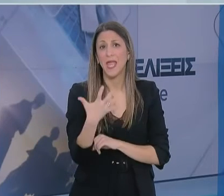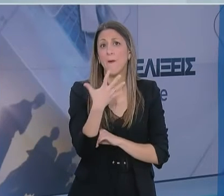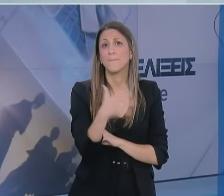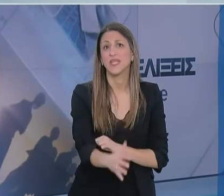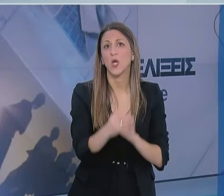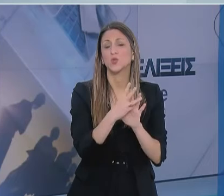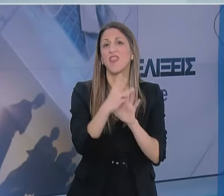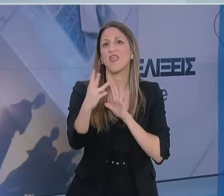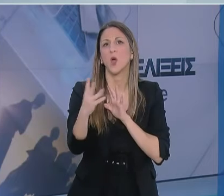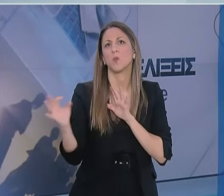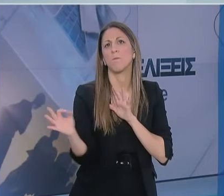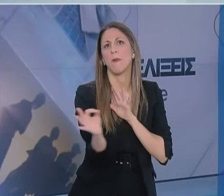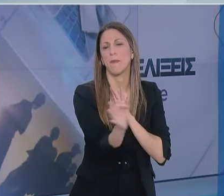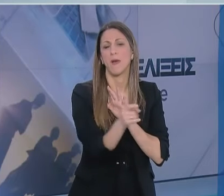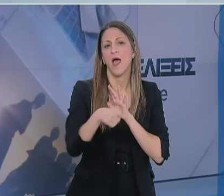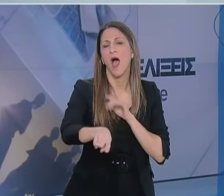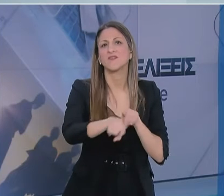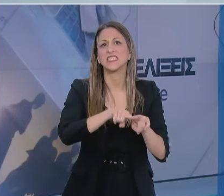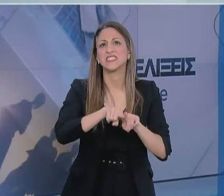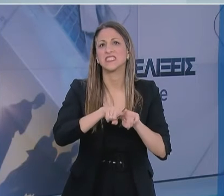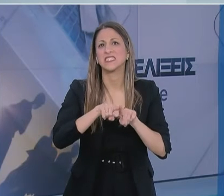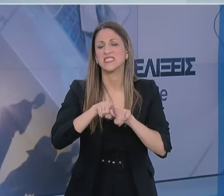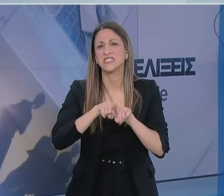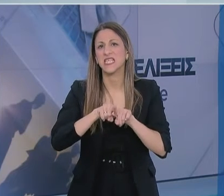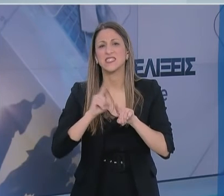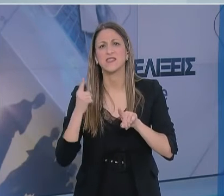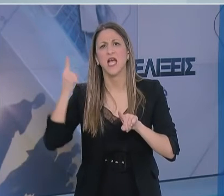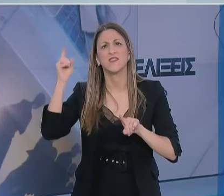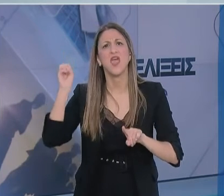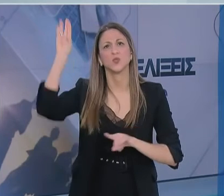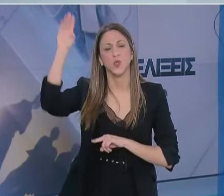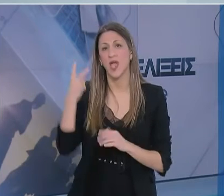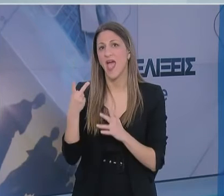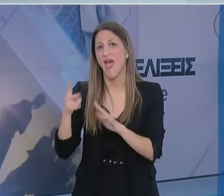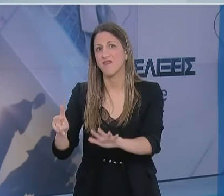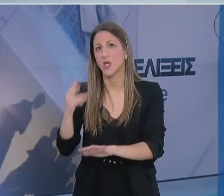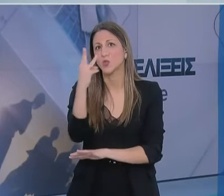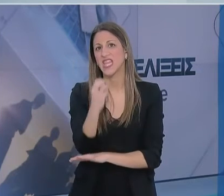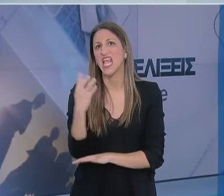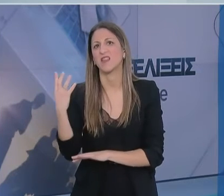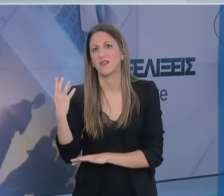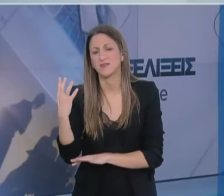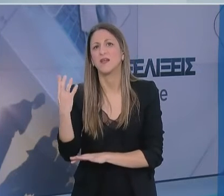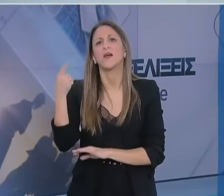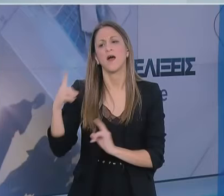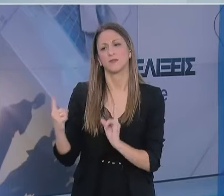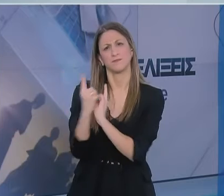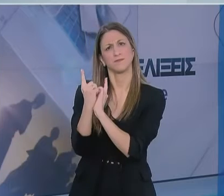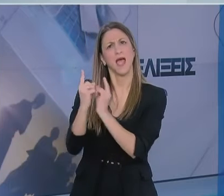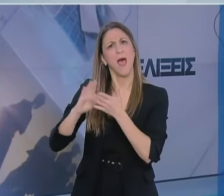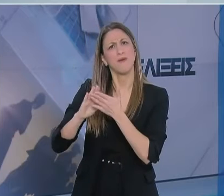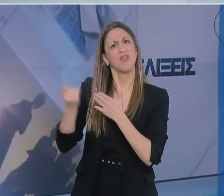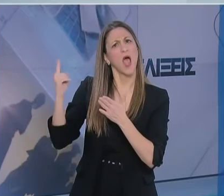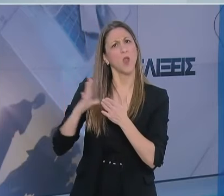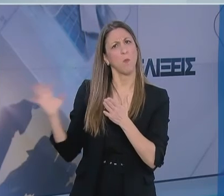518 κρούσματα θεωρούνται σχετιζόμενα με ταξίδι από το εξωτερικό και 734 είναι σχετιζόμενα με ήδη γνωστό κρούσμα.